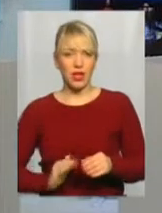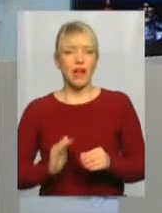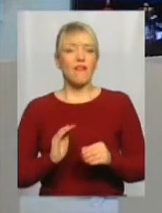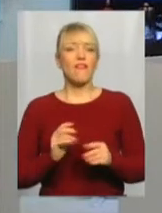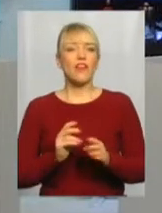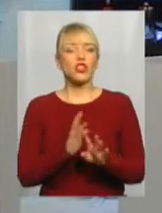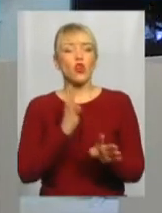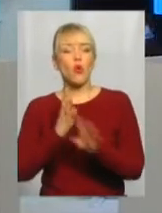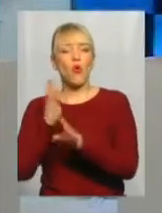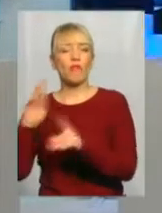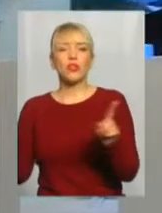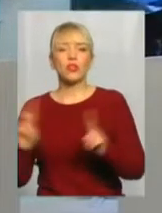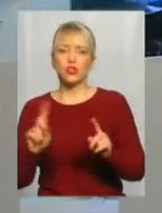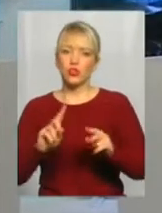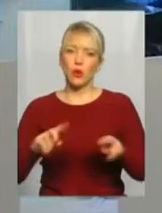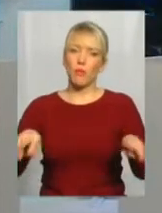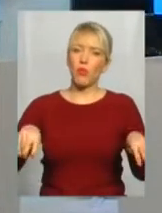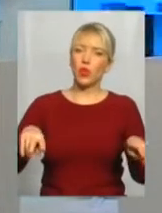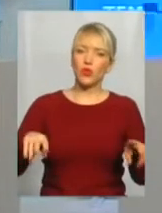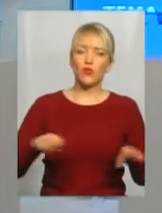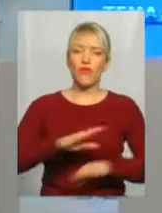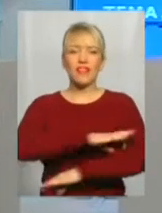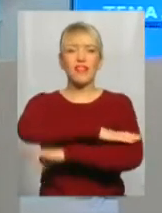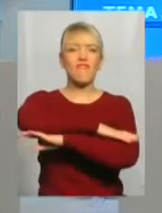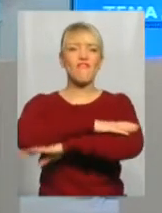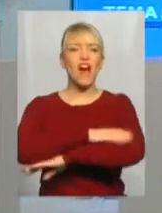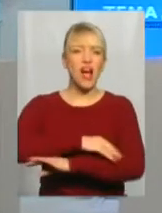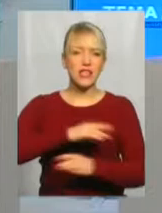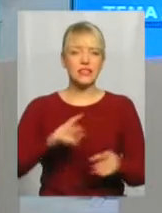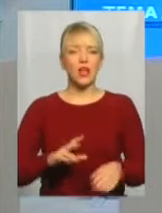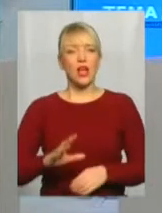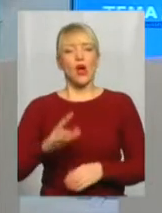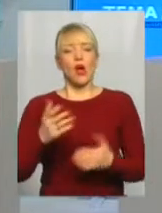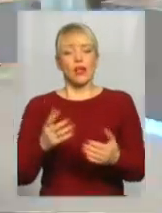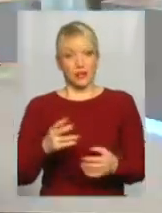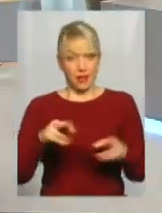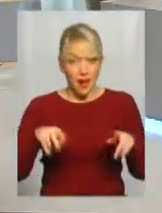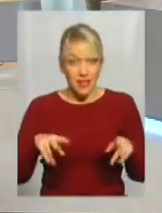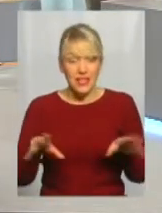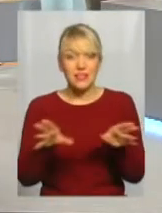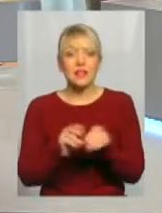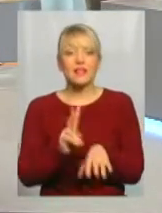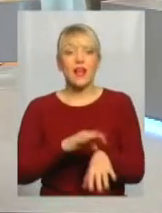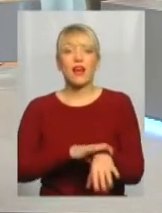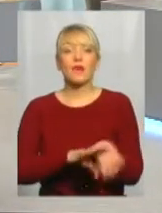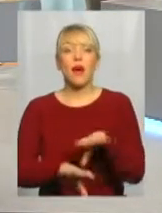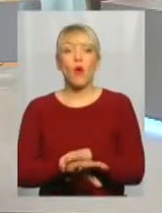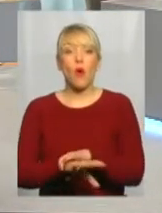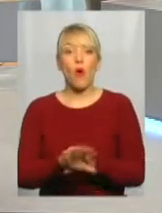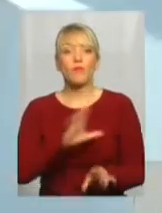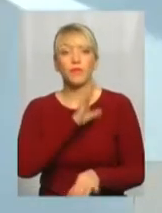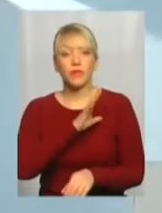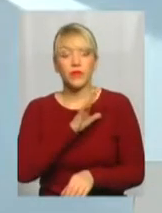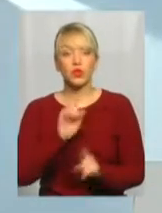потанцювати вальс чи щось, якийсь інший танець із колишнім кріпаком. Чому було так? Тому що